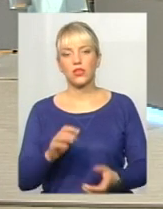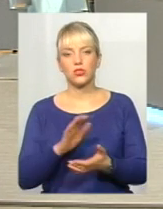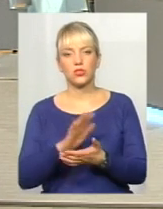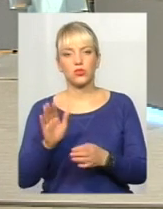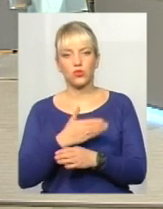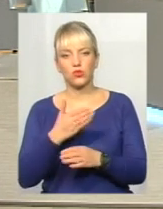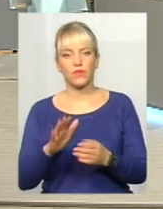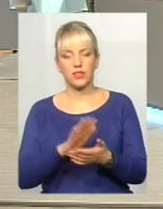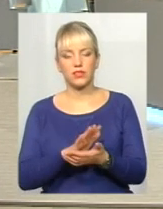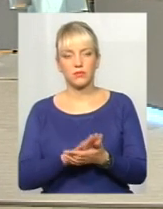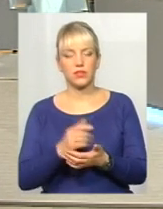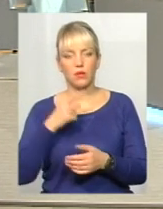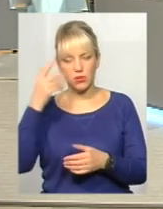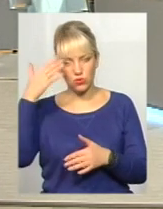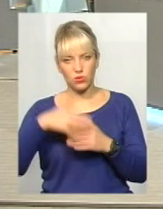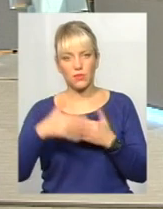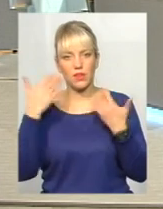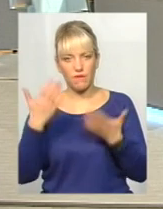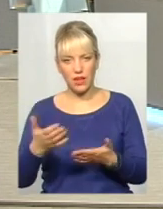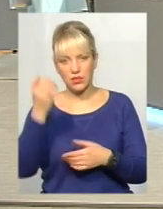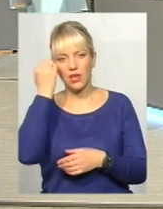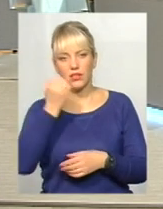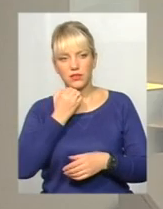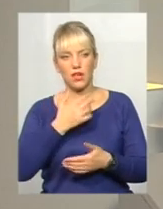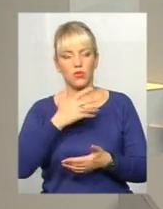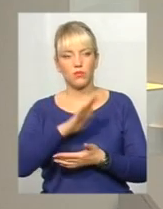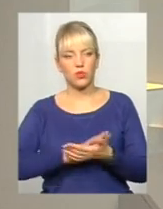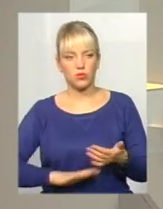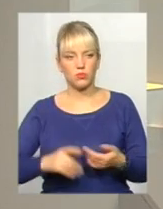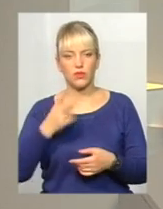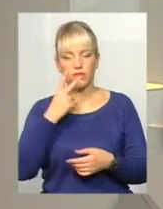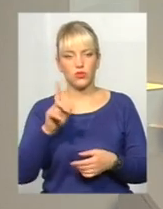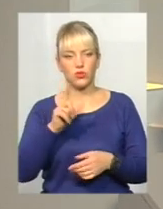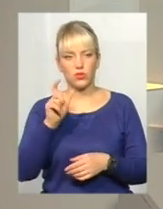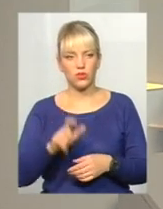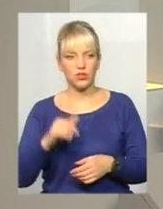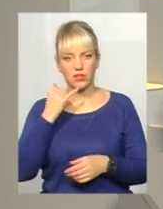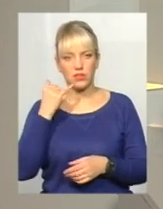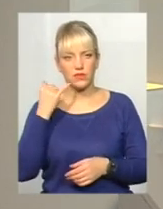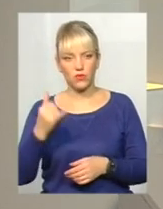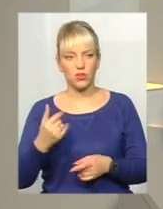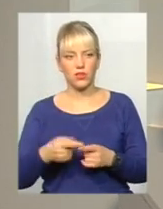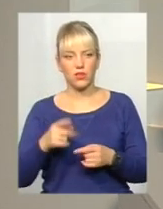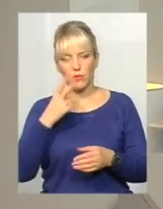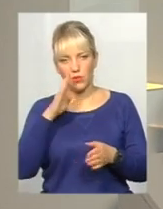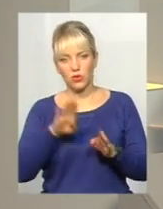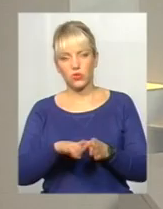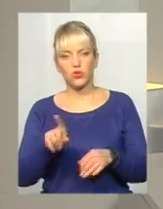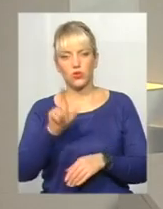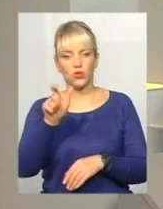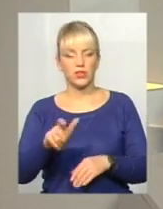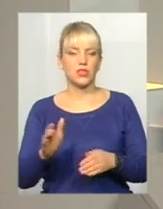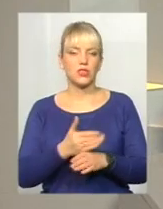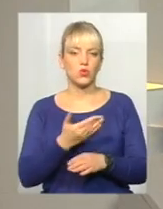Ми зрозуміли вашу точку зору, дякуємо, ми продовжуємо. Видно, що людина дзвонить, напевно, що вона вже сортує сміття. Як